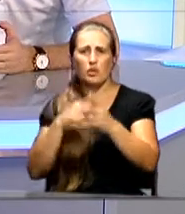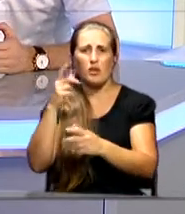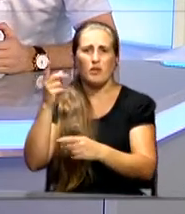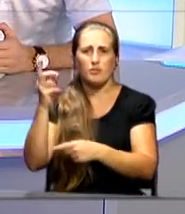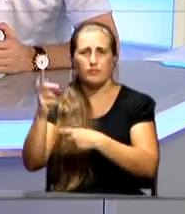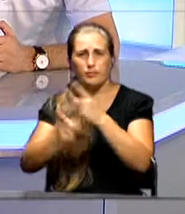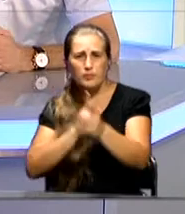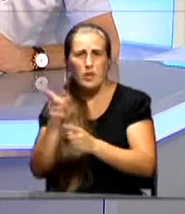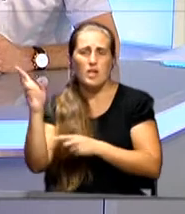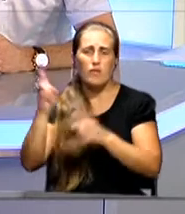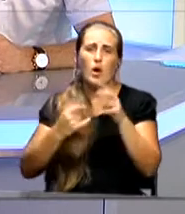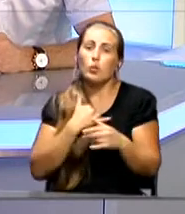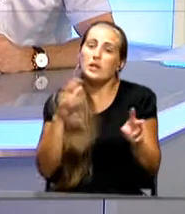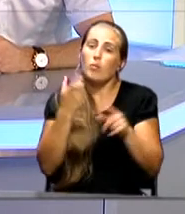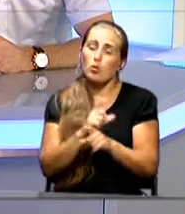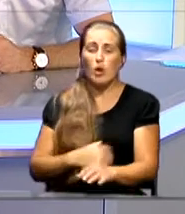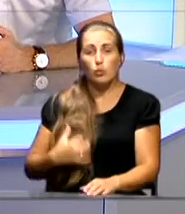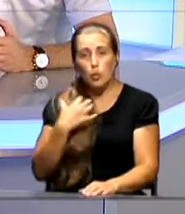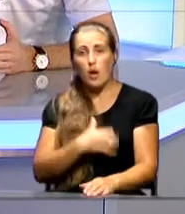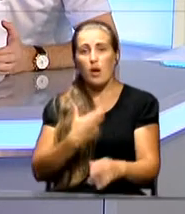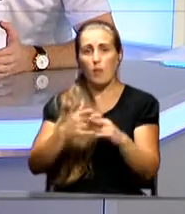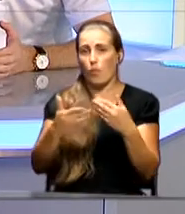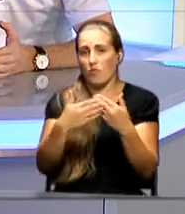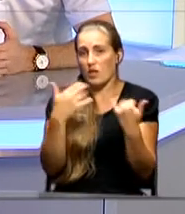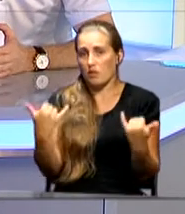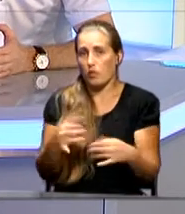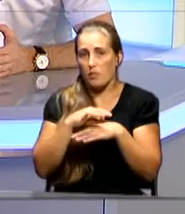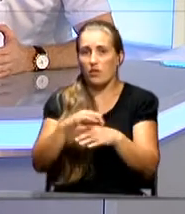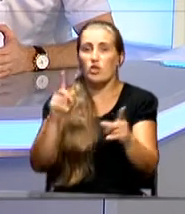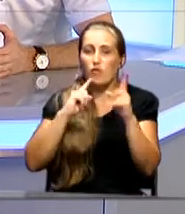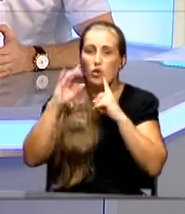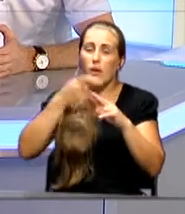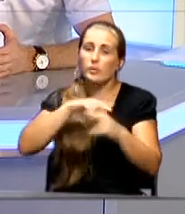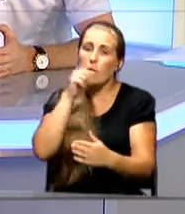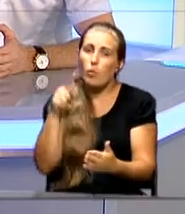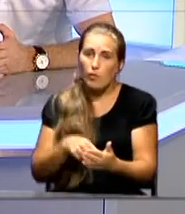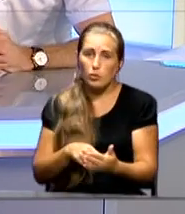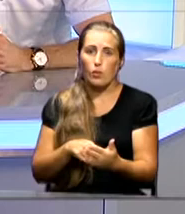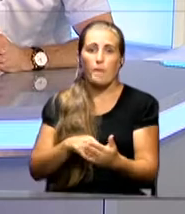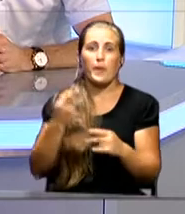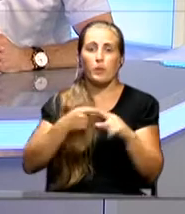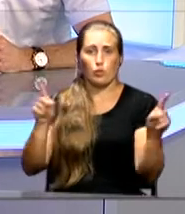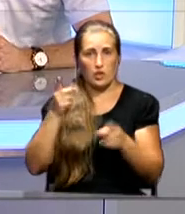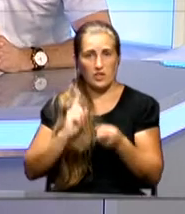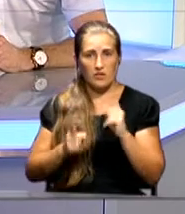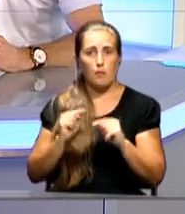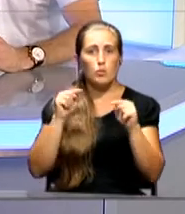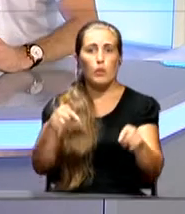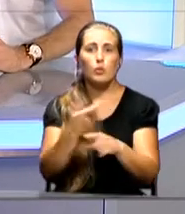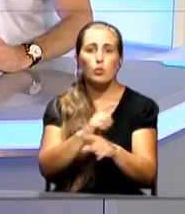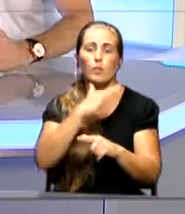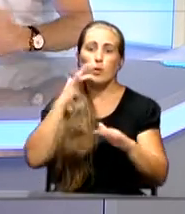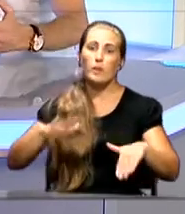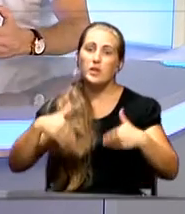заводов. Эта тема у нас очень актуальна, и мы только буквально сегодня проводили совещание по этому поводу. Потому что действительно поступает очень много